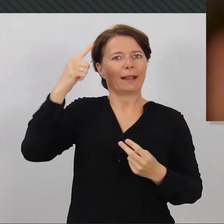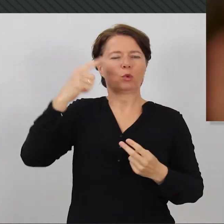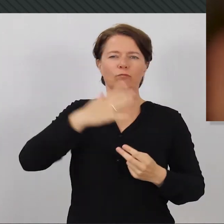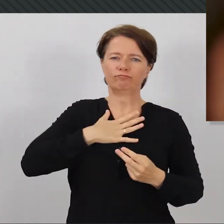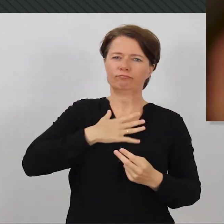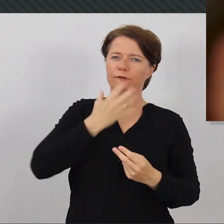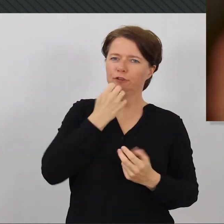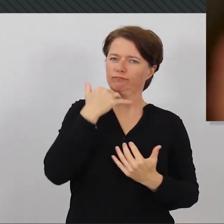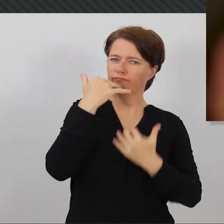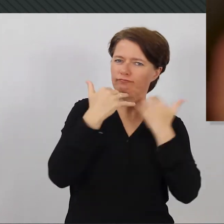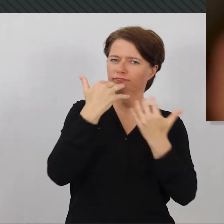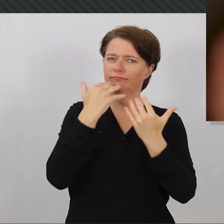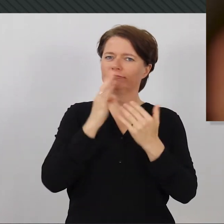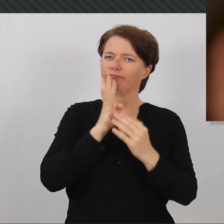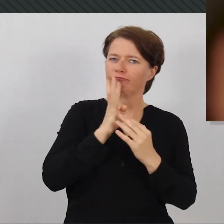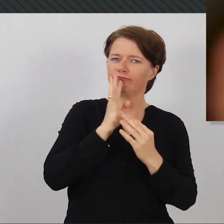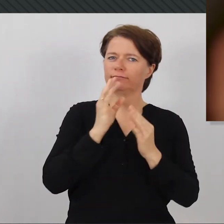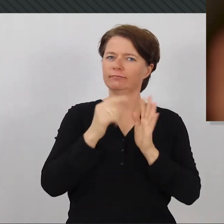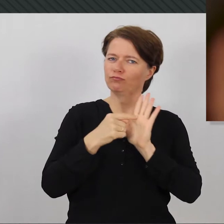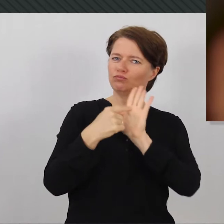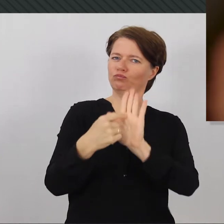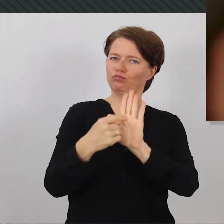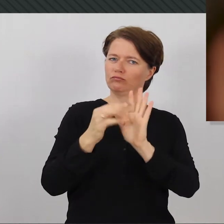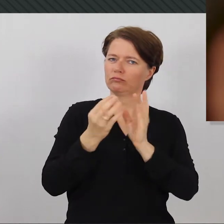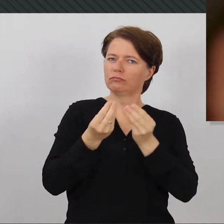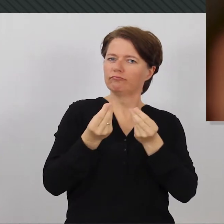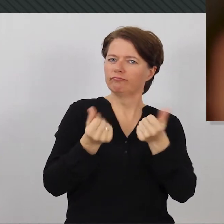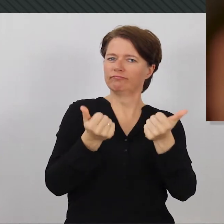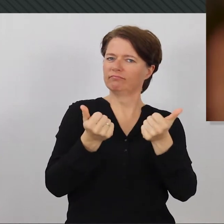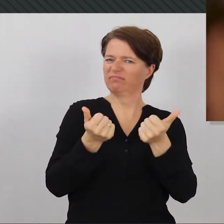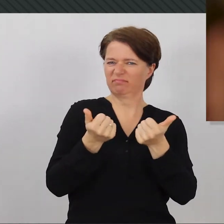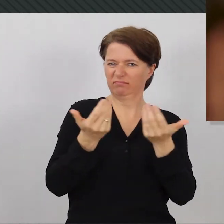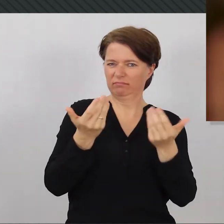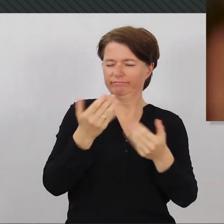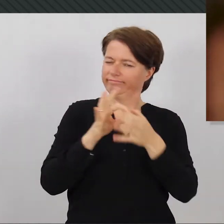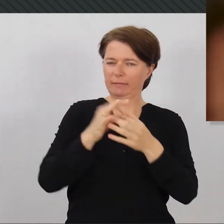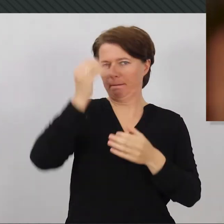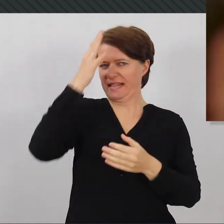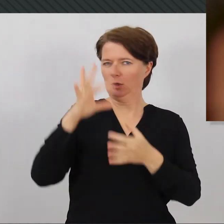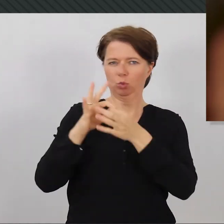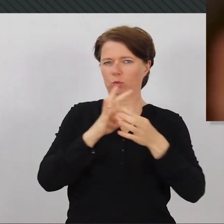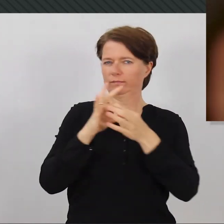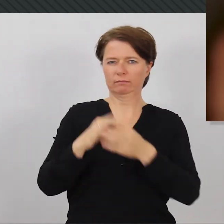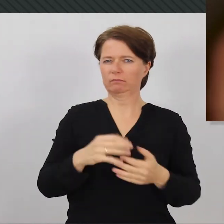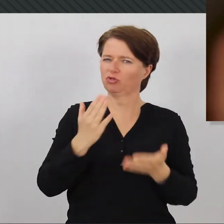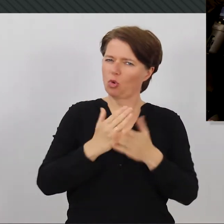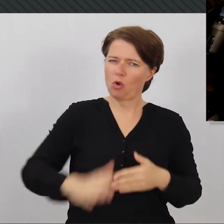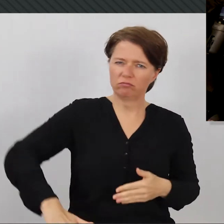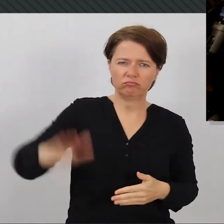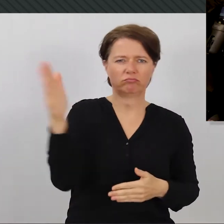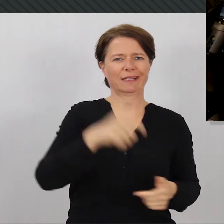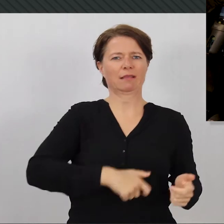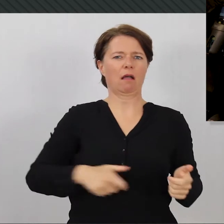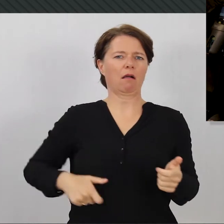Meinung formulieren oder ganz klar ausdrücken mit bestimmten Worten, was sie empfinden. Und das hat sehr viel mit Bildung zu tun, wie miteinander umgehen im Kindergarten, das